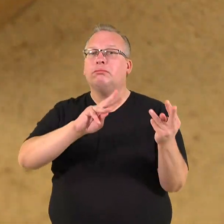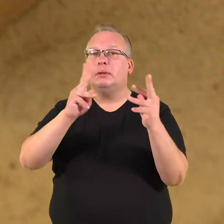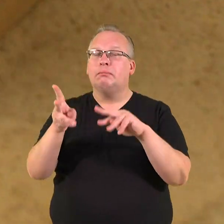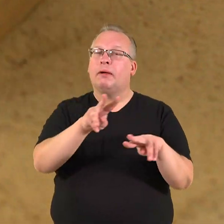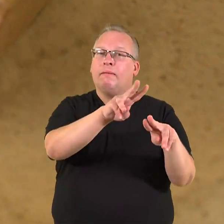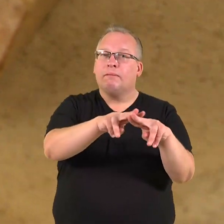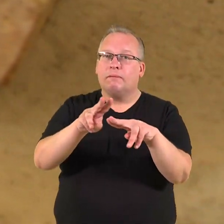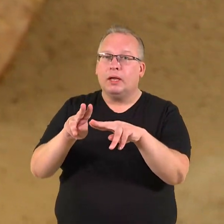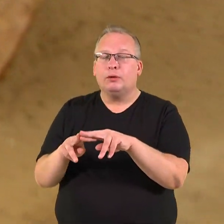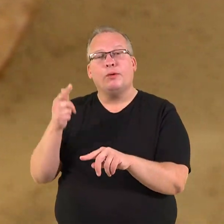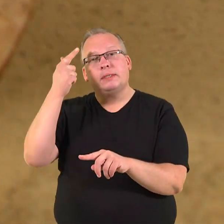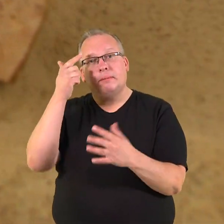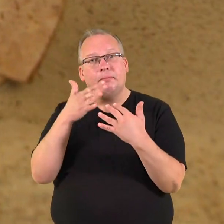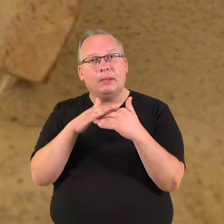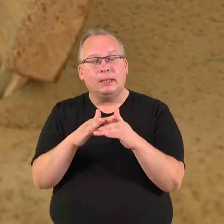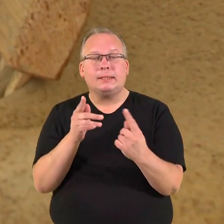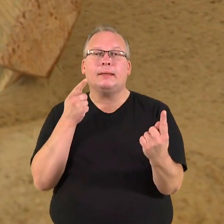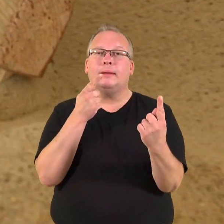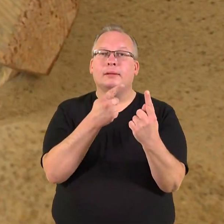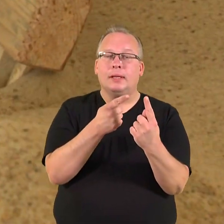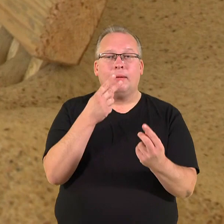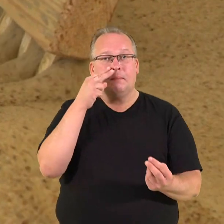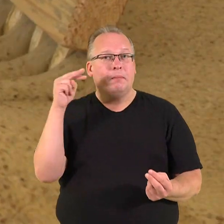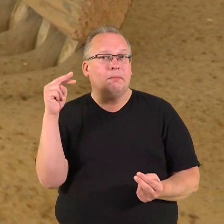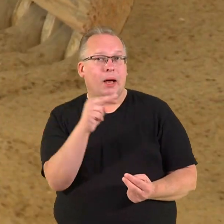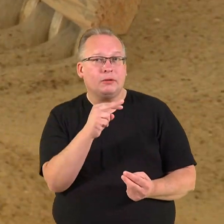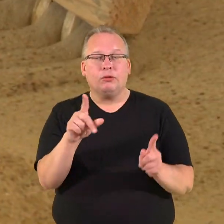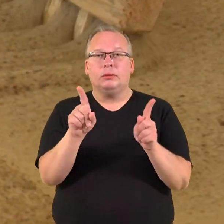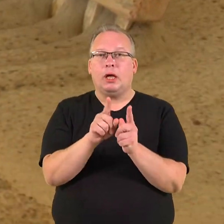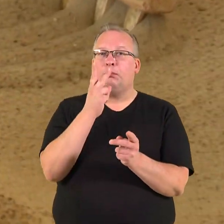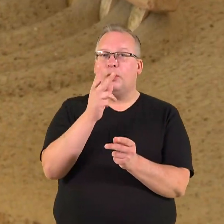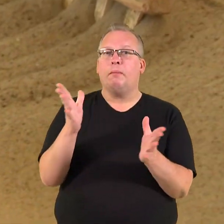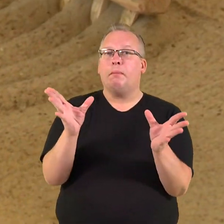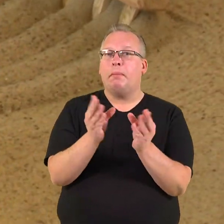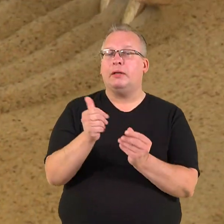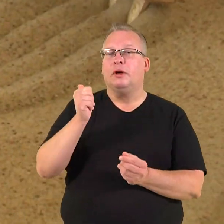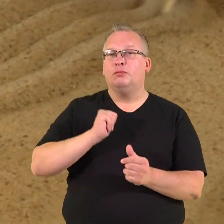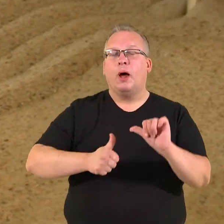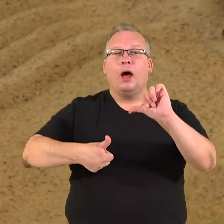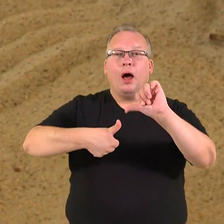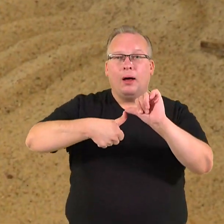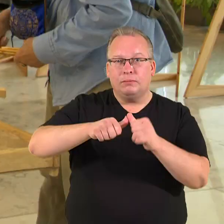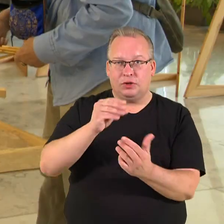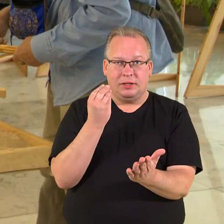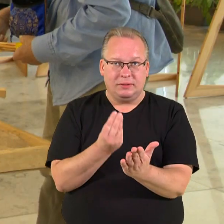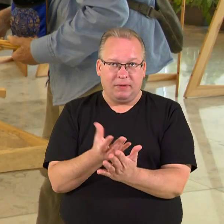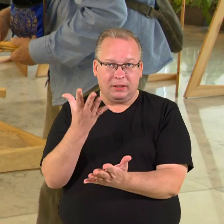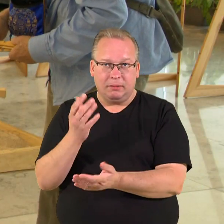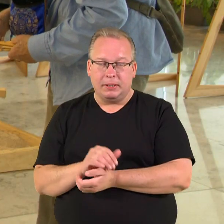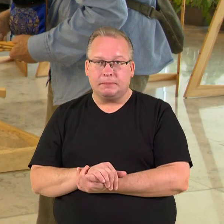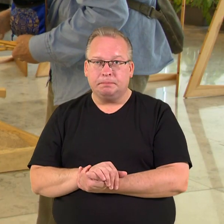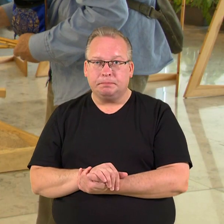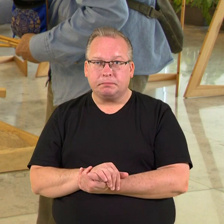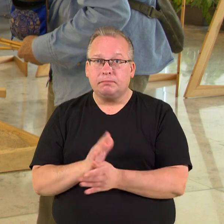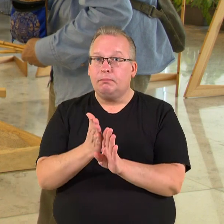vietos, mintys, tikslai ir pažiūros. Tačiau tuo pačiu tai simbolizuoja bendražmogiškas amžinasias vertybės. Prieš